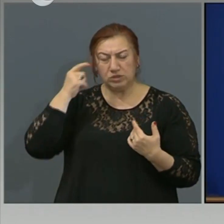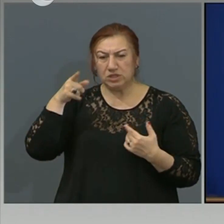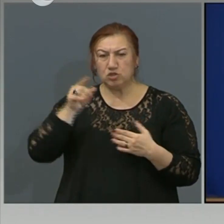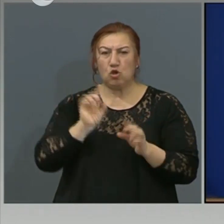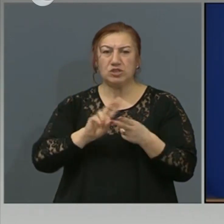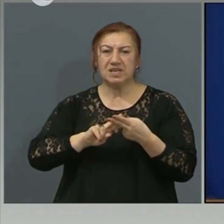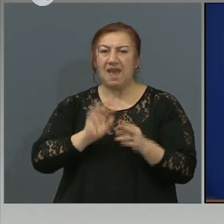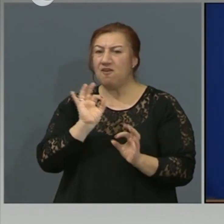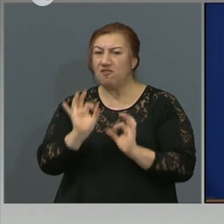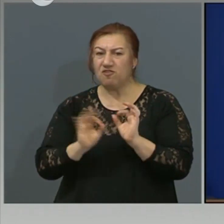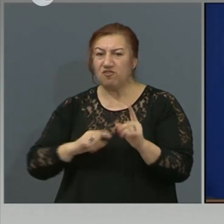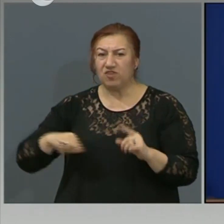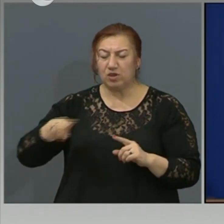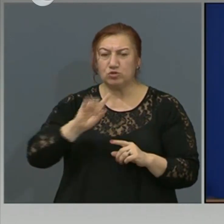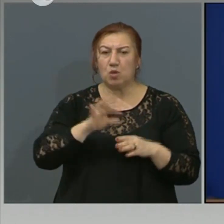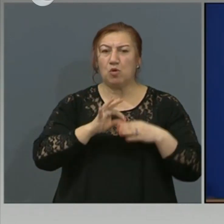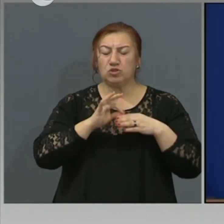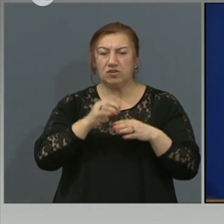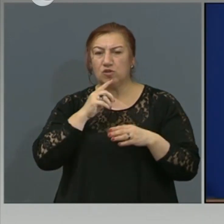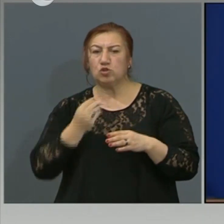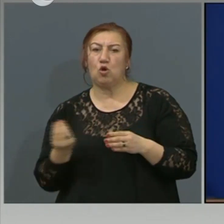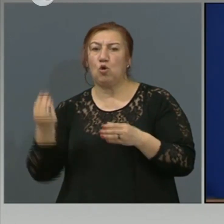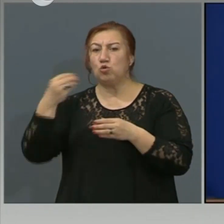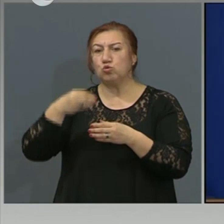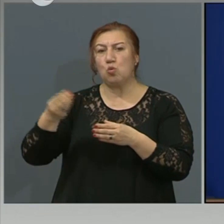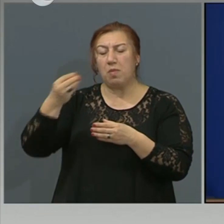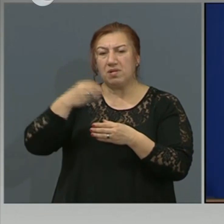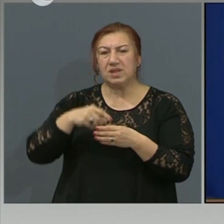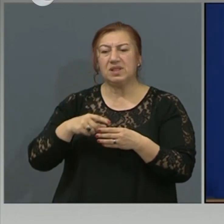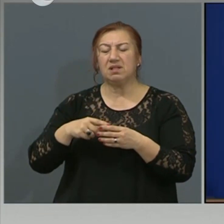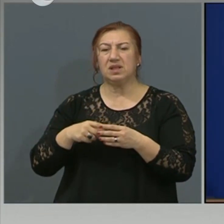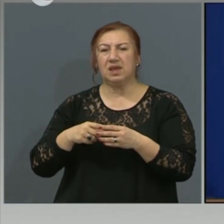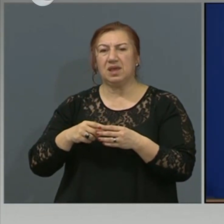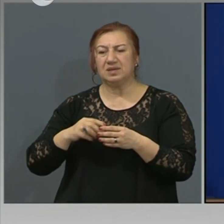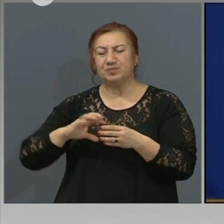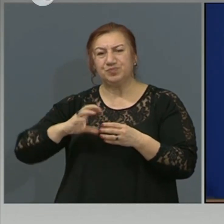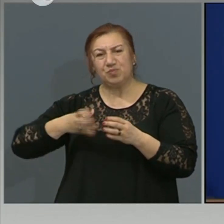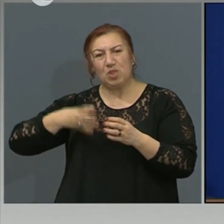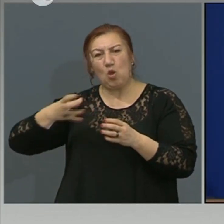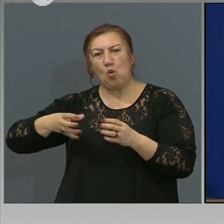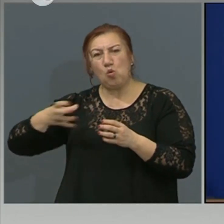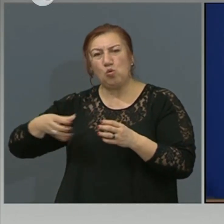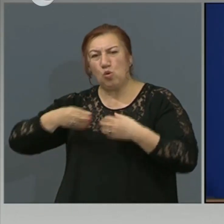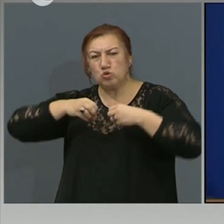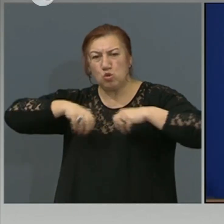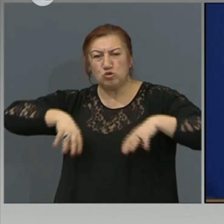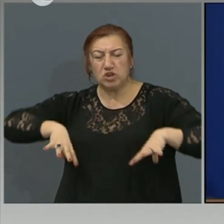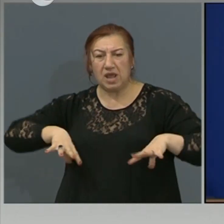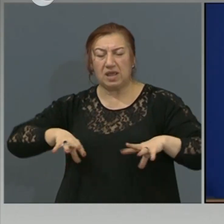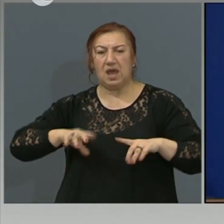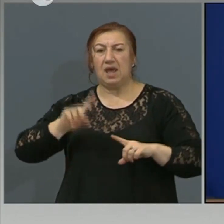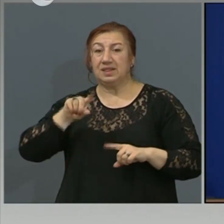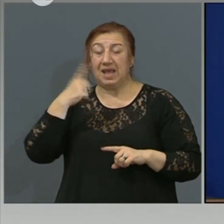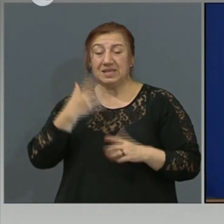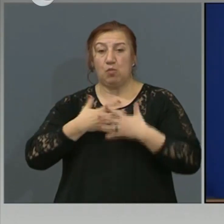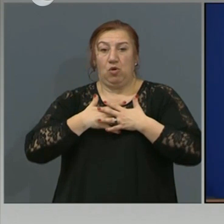до вторични ефекти, допълнителни осложнения извън дихателната система? Т.е. да удре и